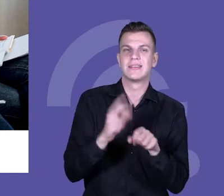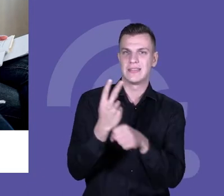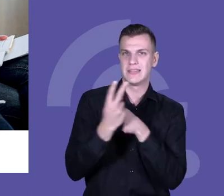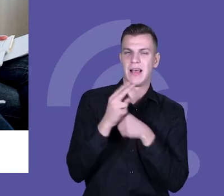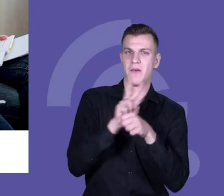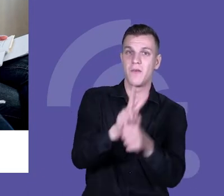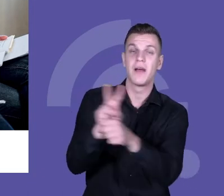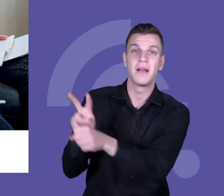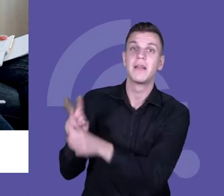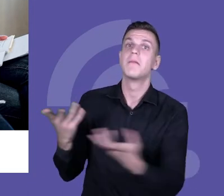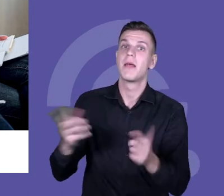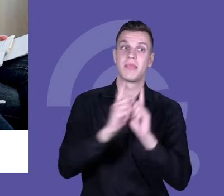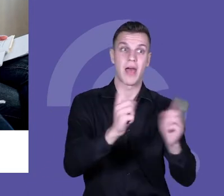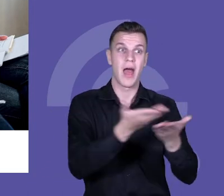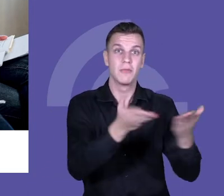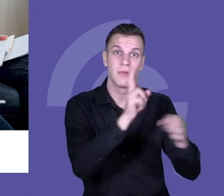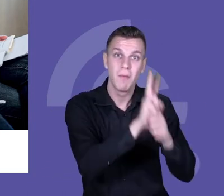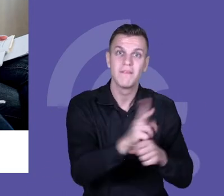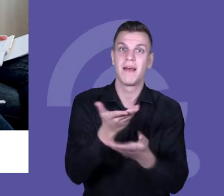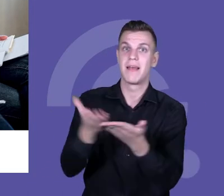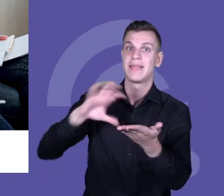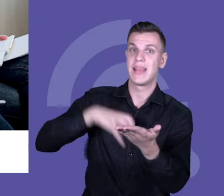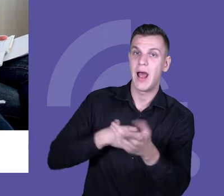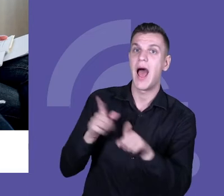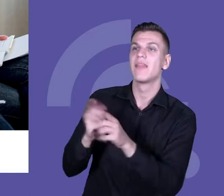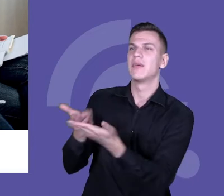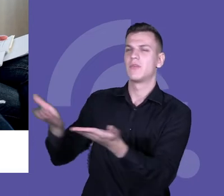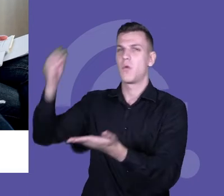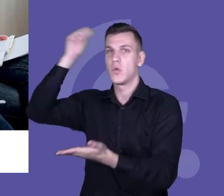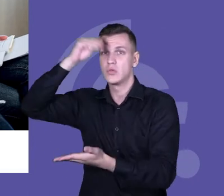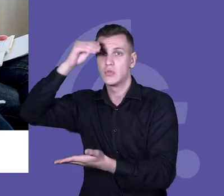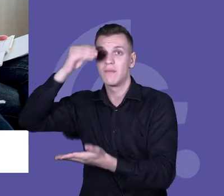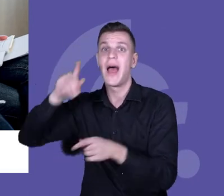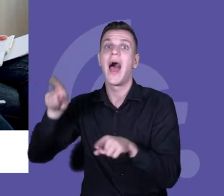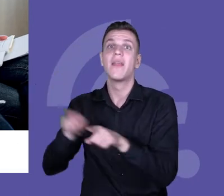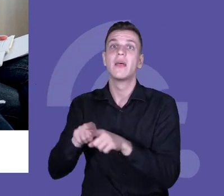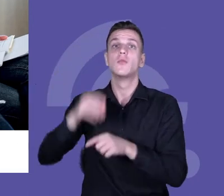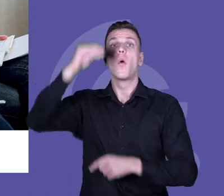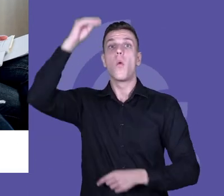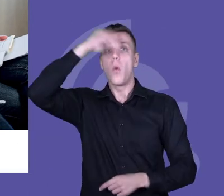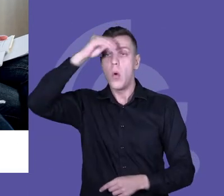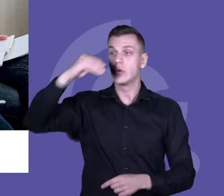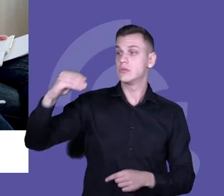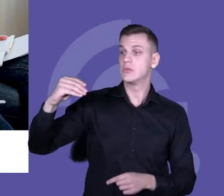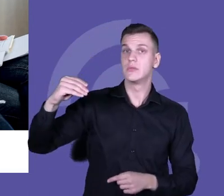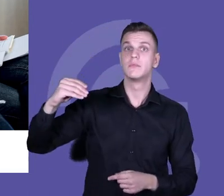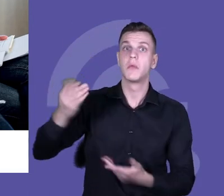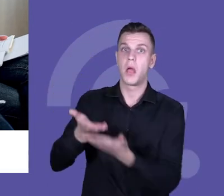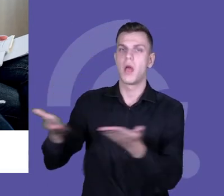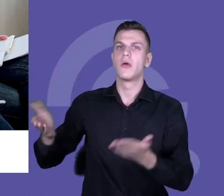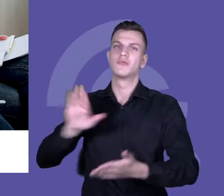dyrektorów, ale również do samych uczniów, jak też nauczenie się. I to uczenie się nie tylko uczniów, ale uczenie się również nauczycieli,